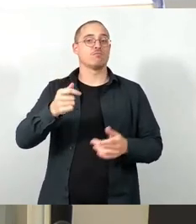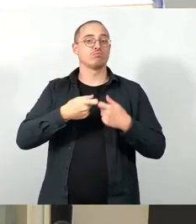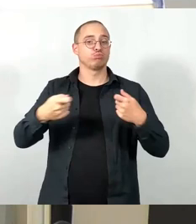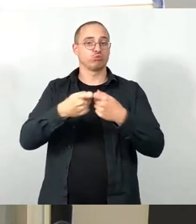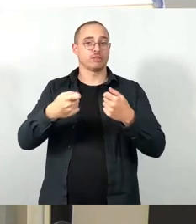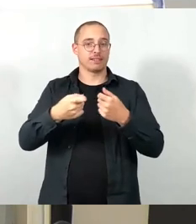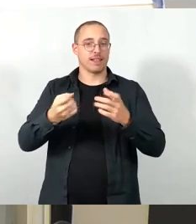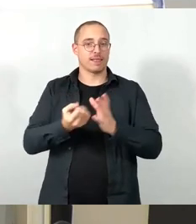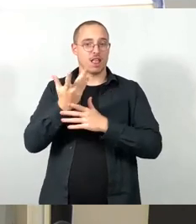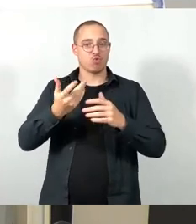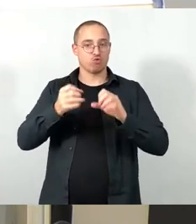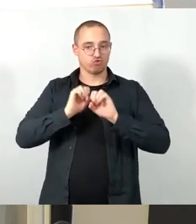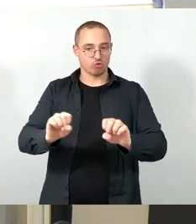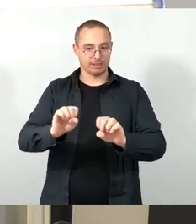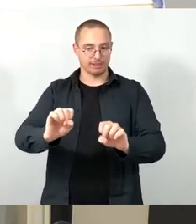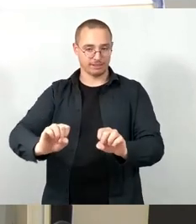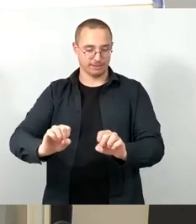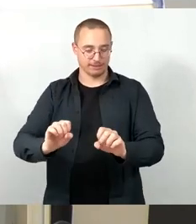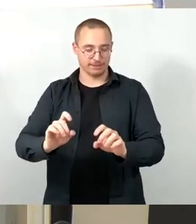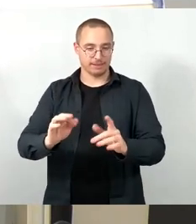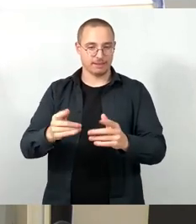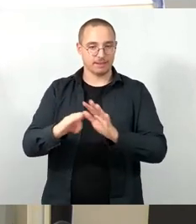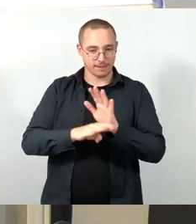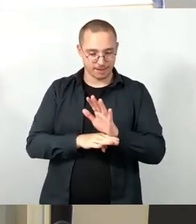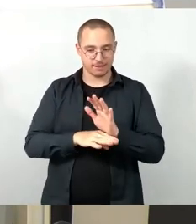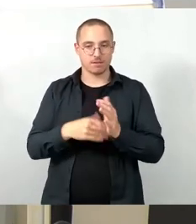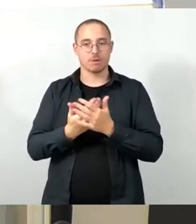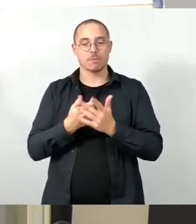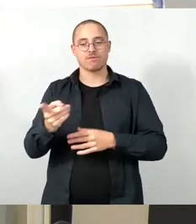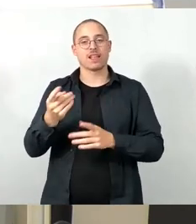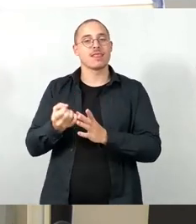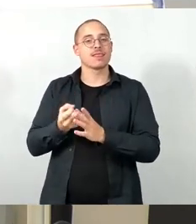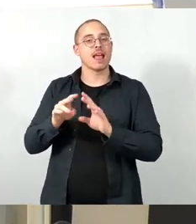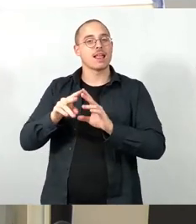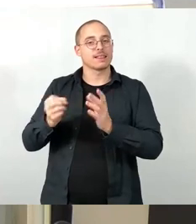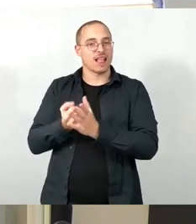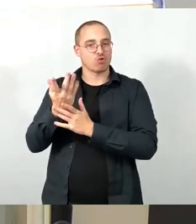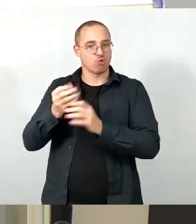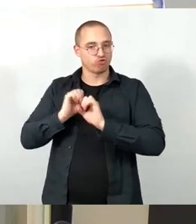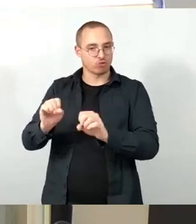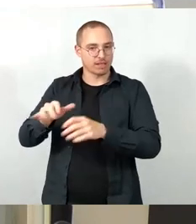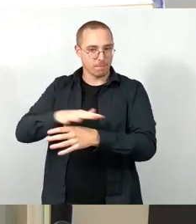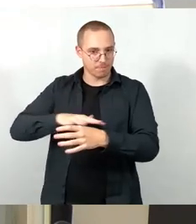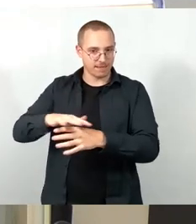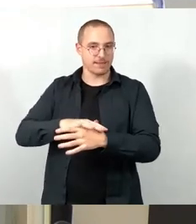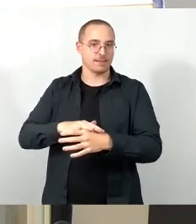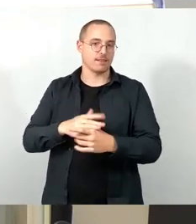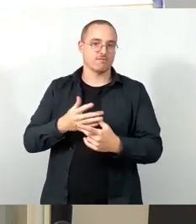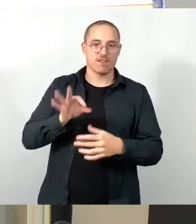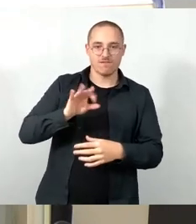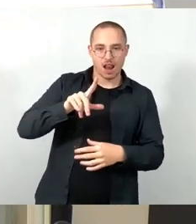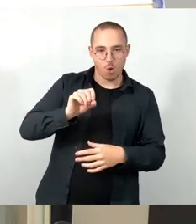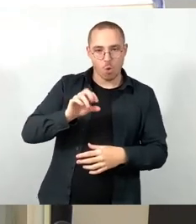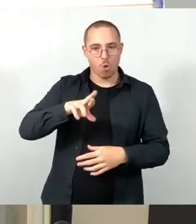in Naturschutzgebieten, Flora, Fauna, Habitat, Vogelschutzgebiet, da ist ja einiges los am Elberat- und Wanderweg, wie er wirklich heißt.